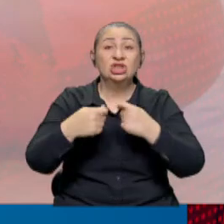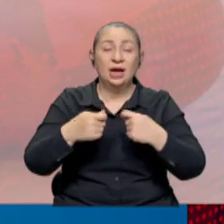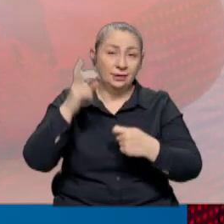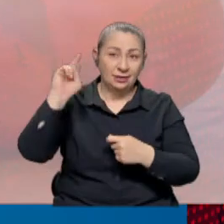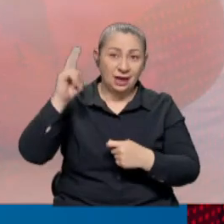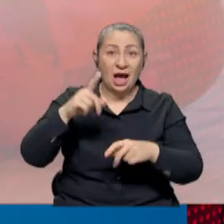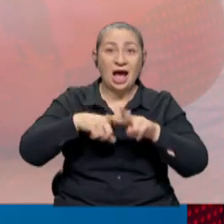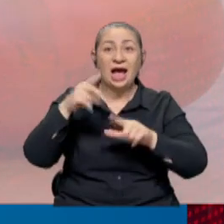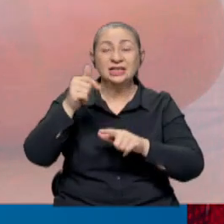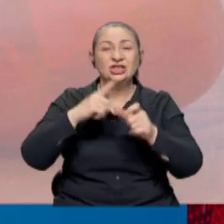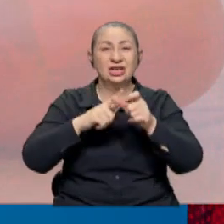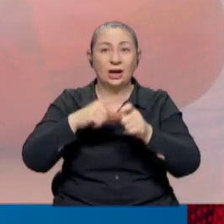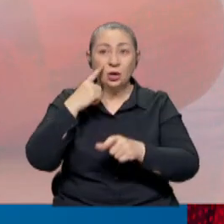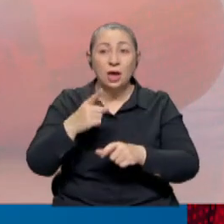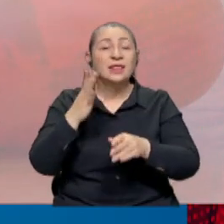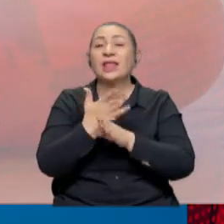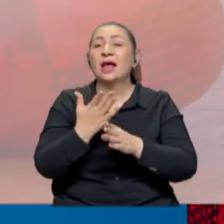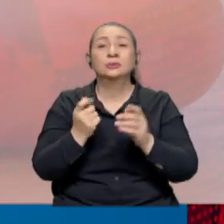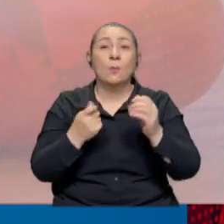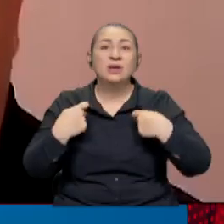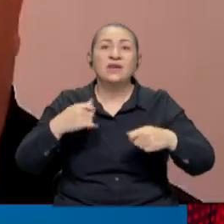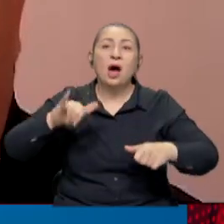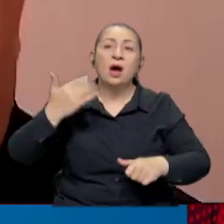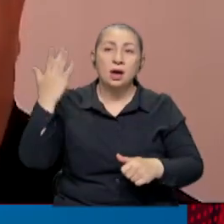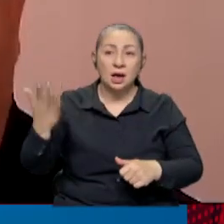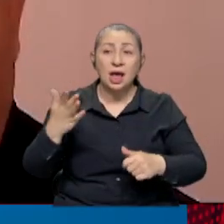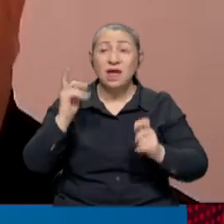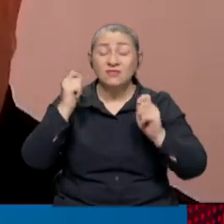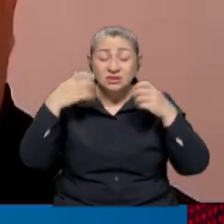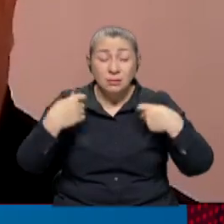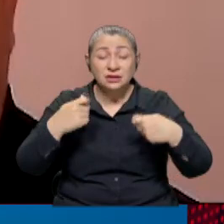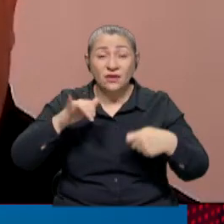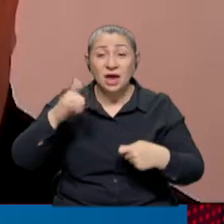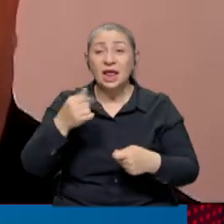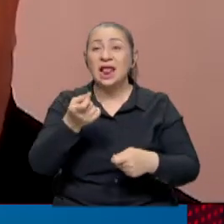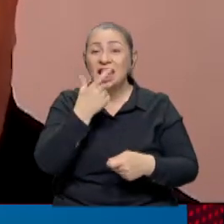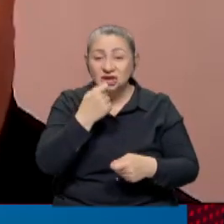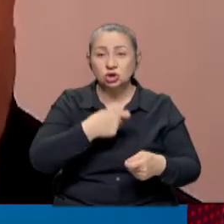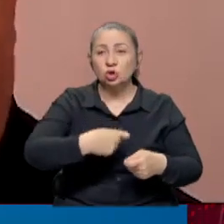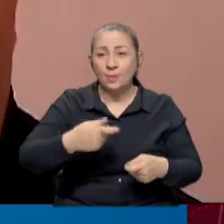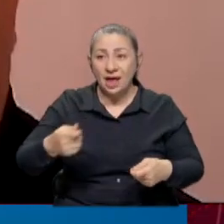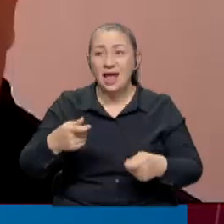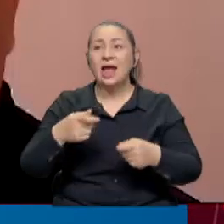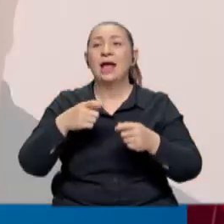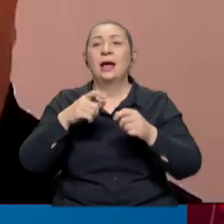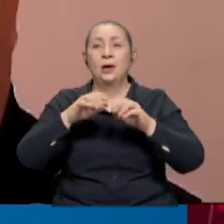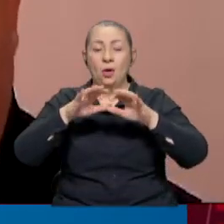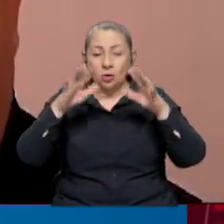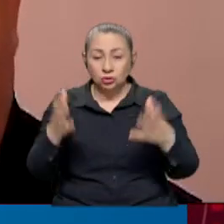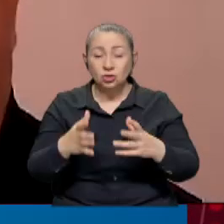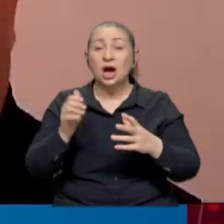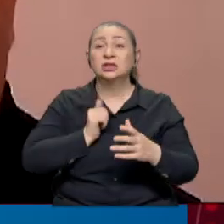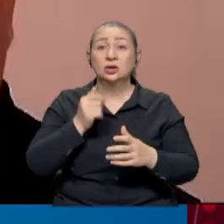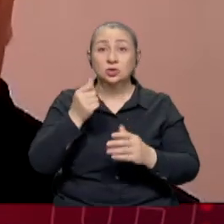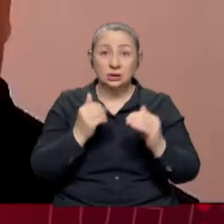Borsası Başkanı Ali Çandır'a göre sebebi yüksek maliyetler. En çok girdi maliyetlerimiz şu anda ilak gübre, plastik örtü, asker